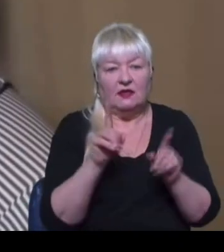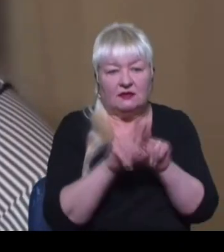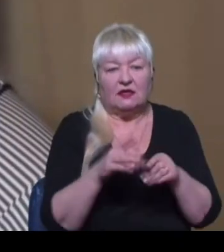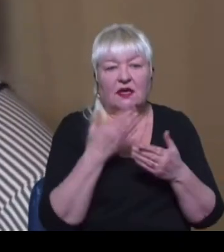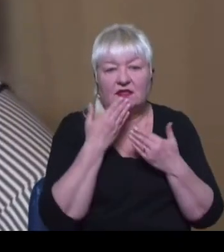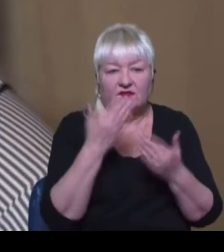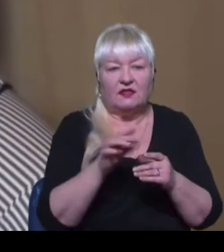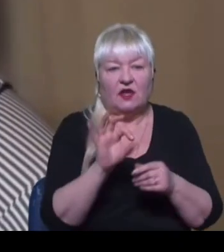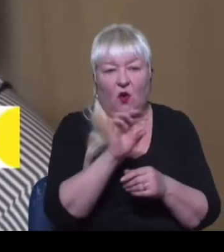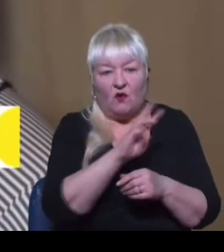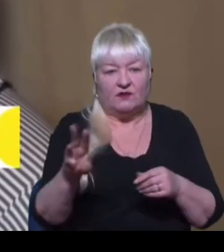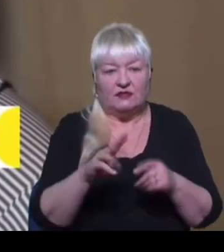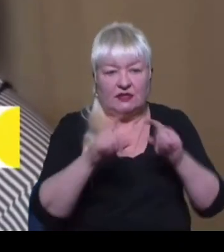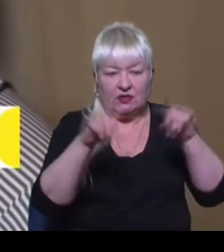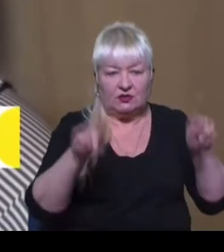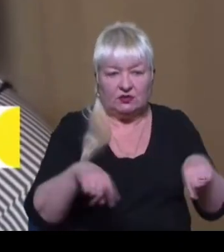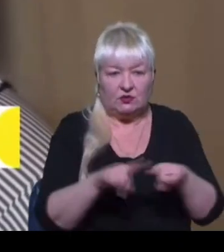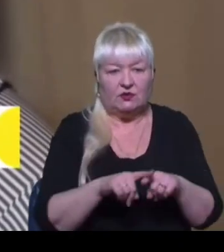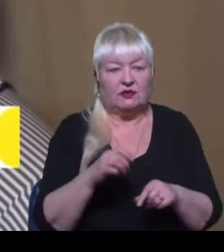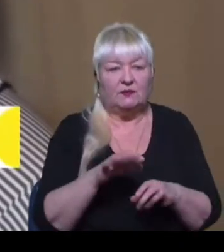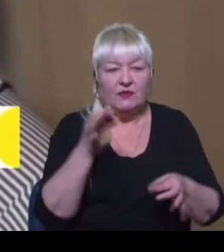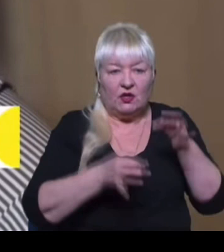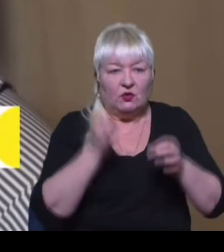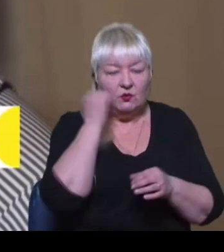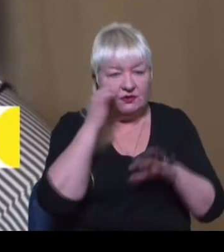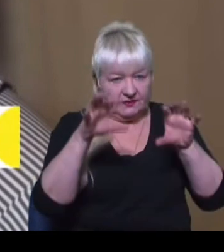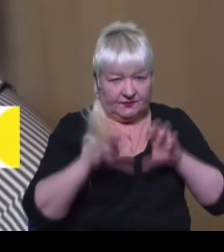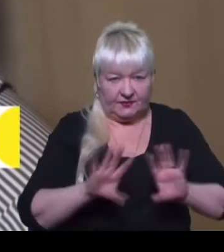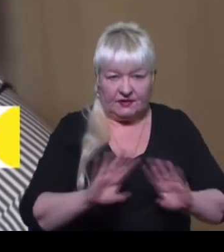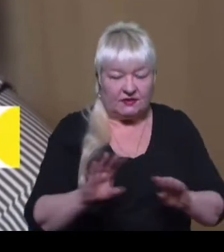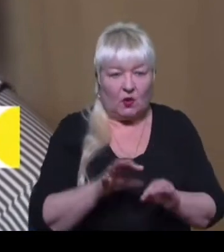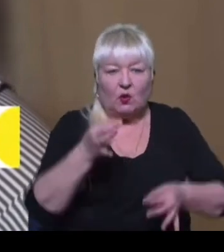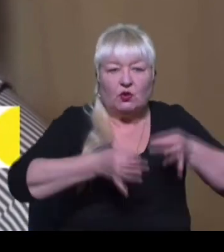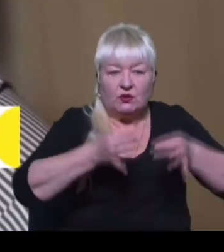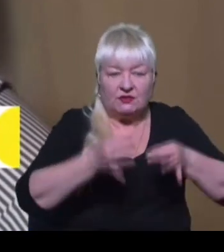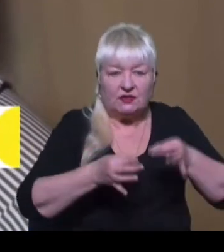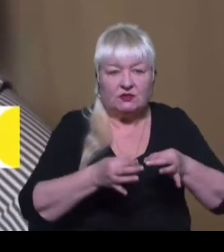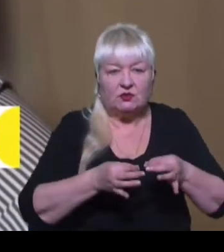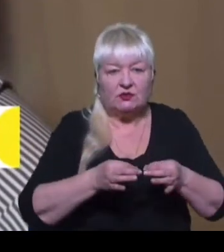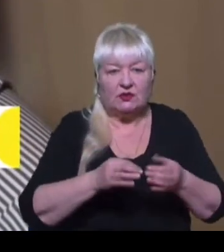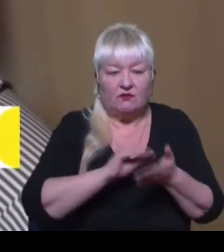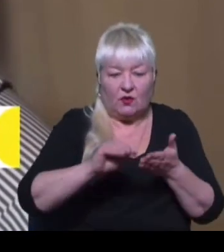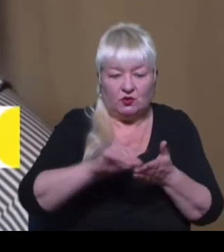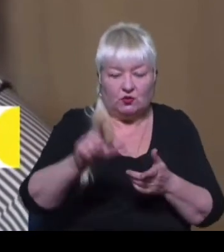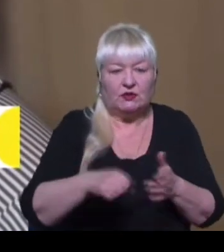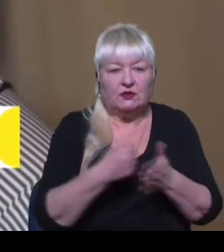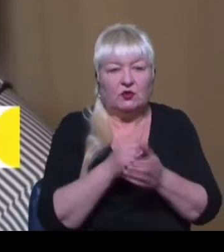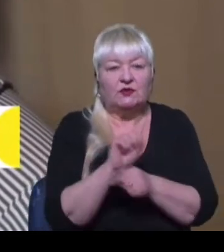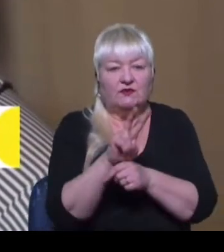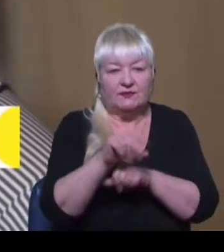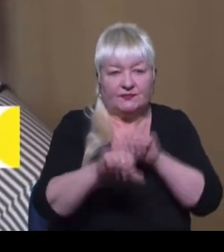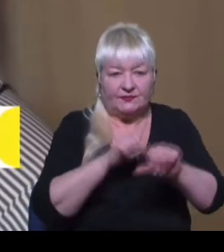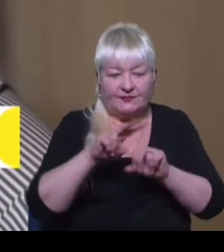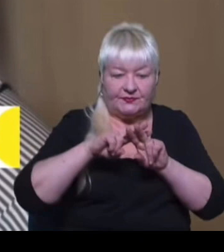Апеляційний суд Москви незаконно засудив громадянського журналіста Кримло Амєта Сулейманова до 12 років ув